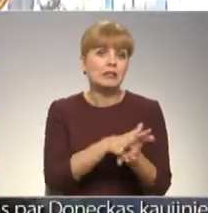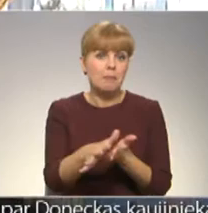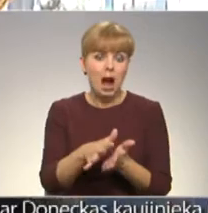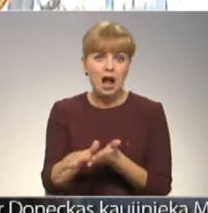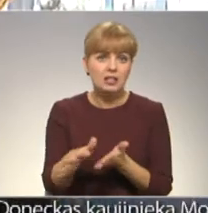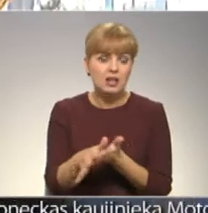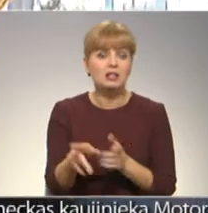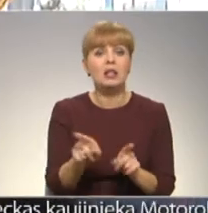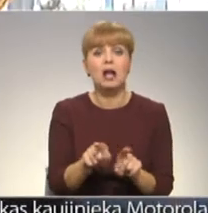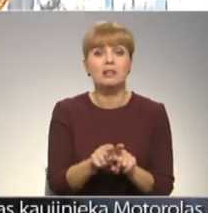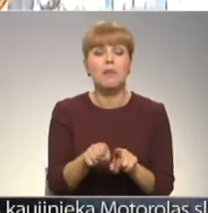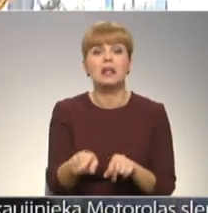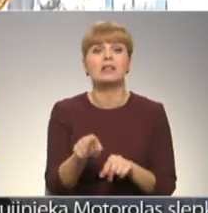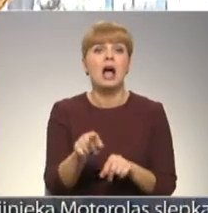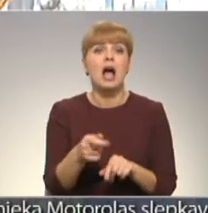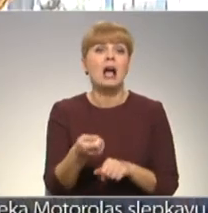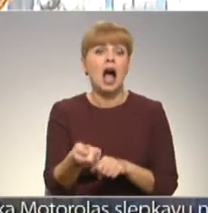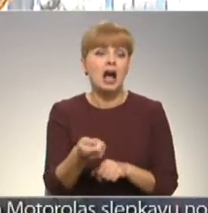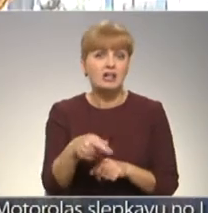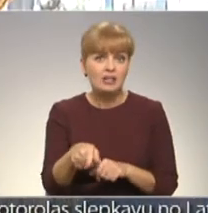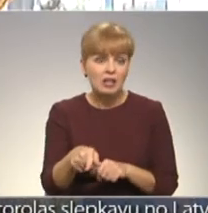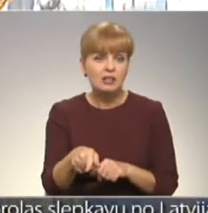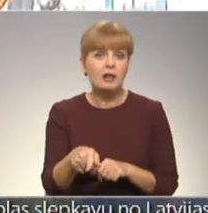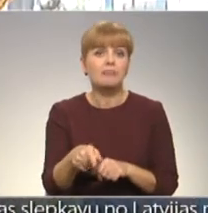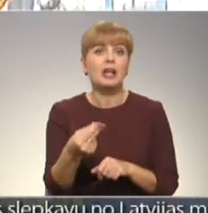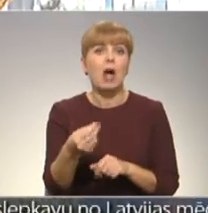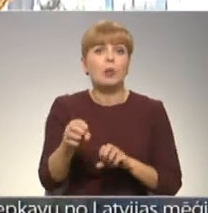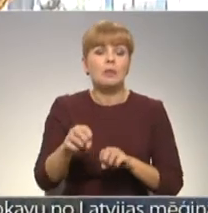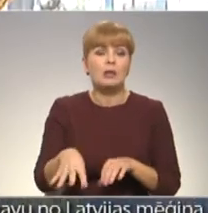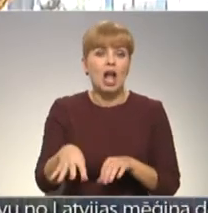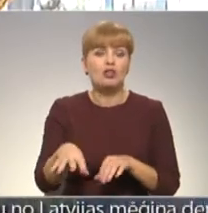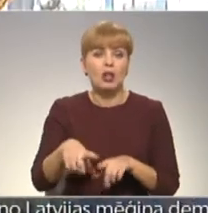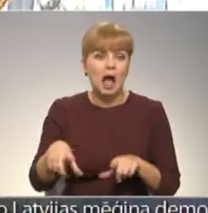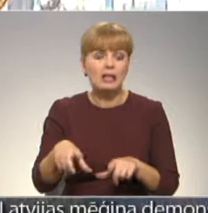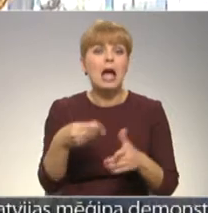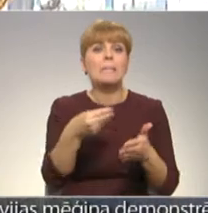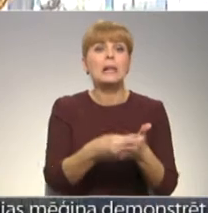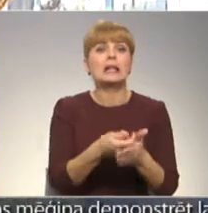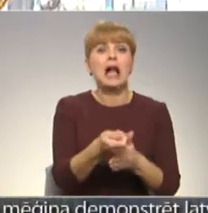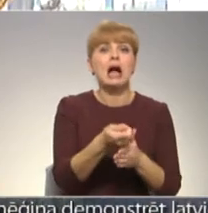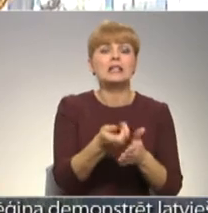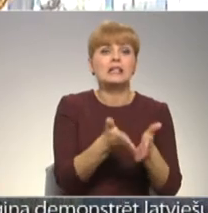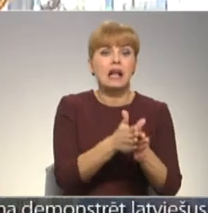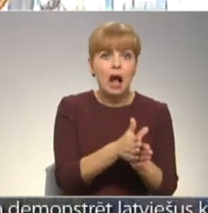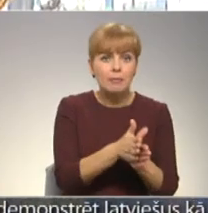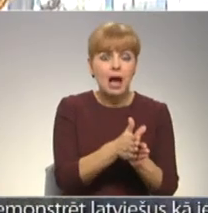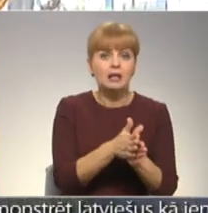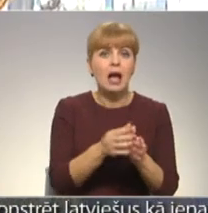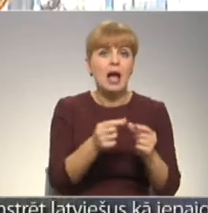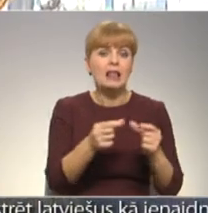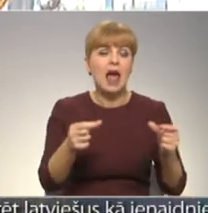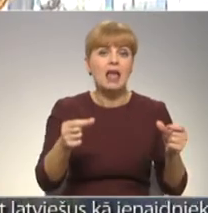pats aparāts, gan naudas lāde, bijāpēk arī kasas grāmeta, arī tās lentas, ko cilvēki